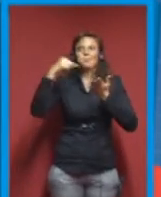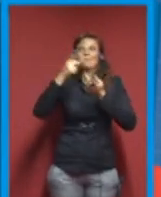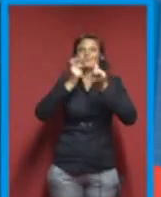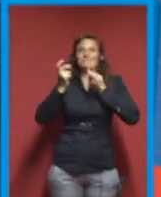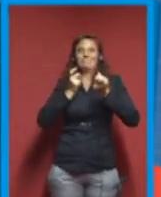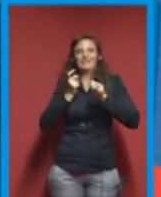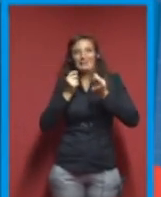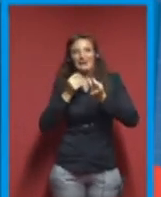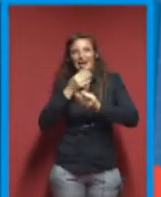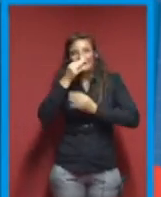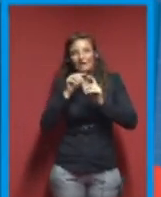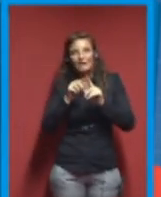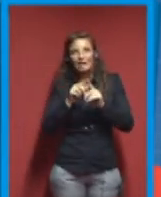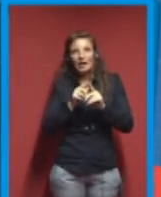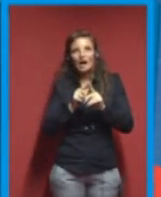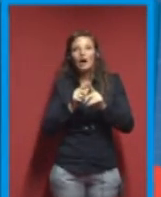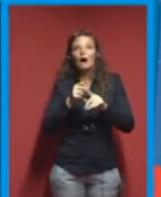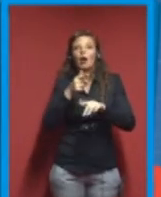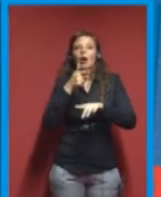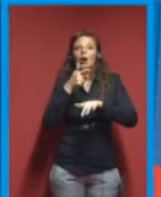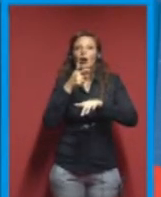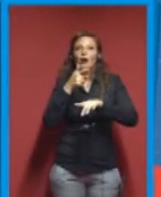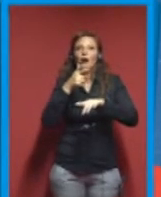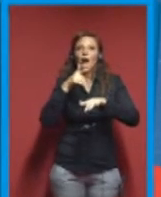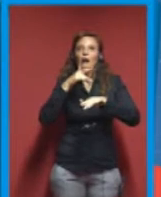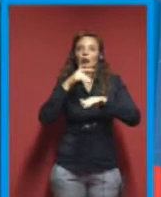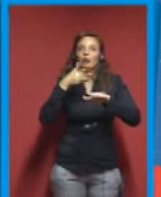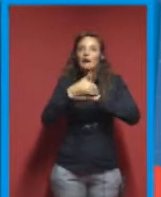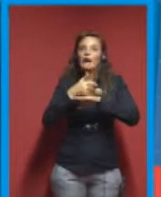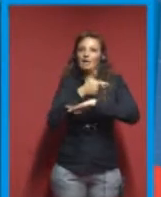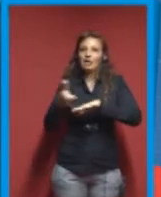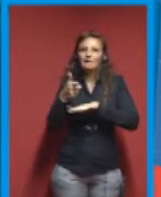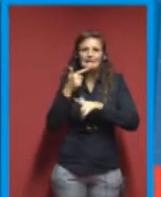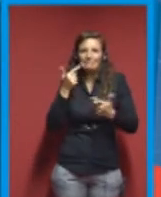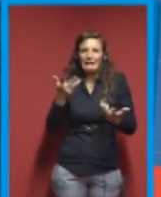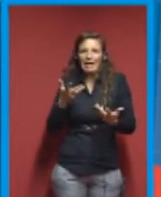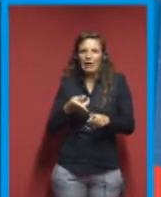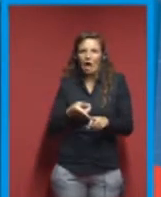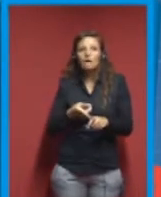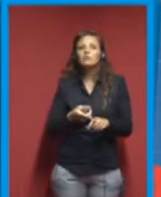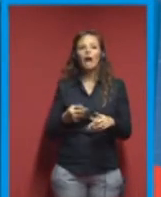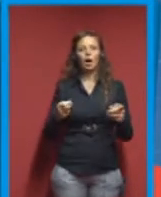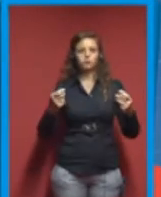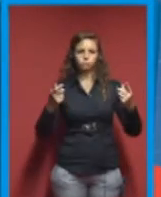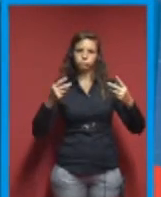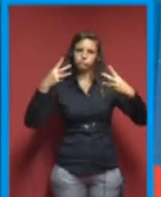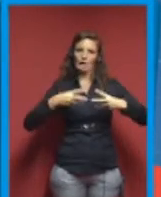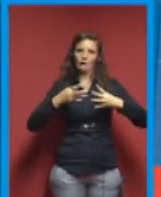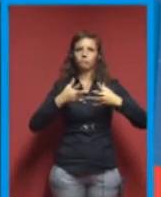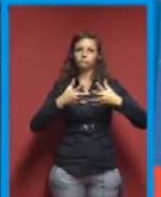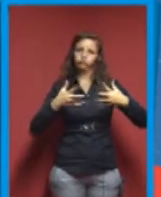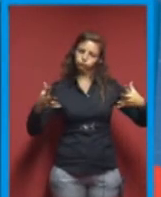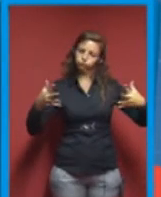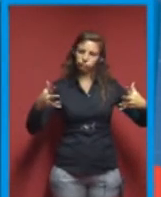che cosa è una macchina abbastanza grande, che